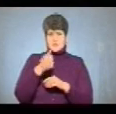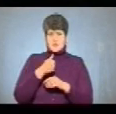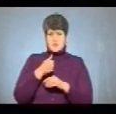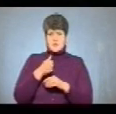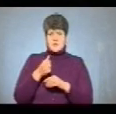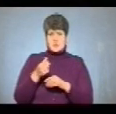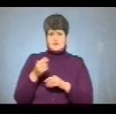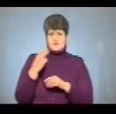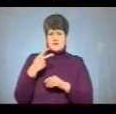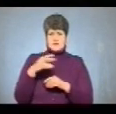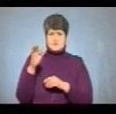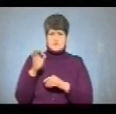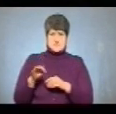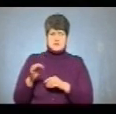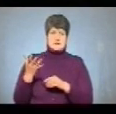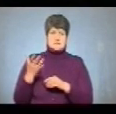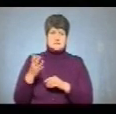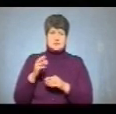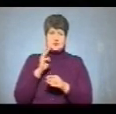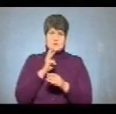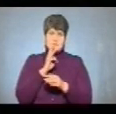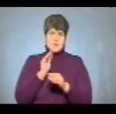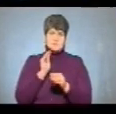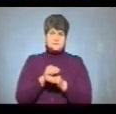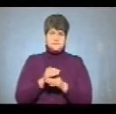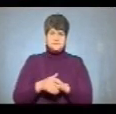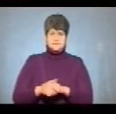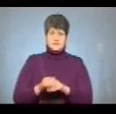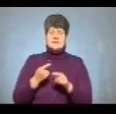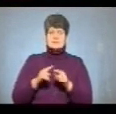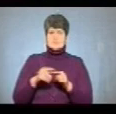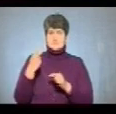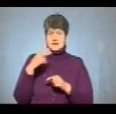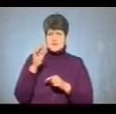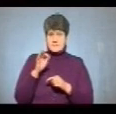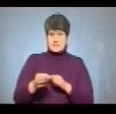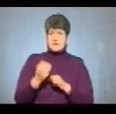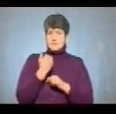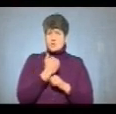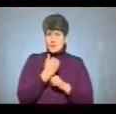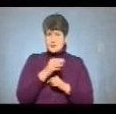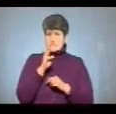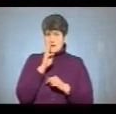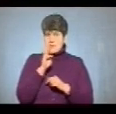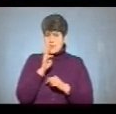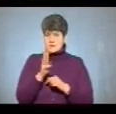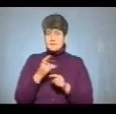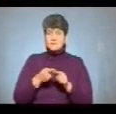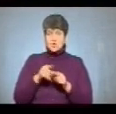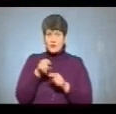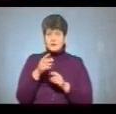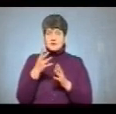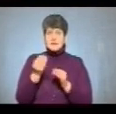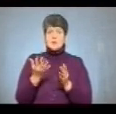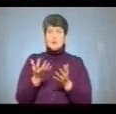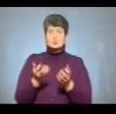отримував, враховуючи педагогічний стаж. Цих 20% від його заробітної плати на той день, яку він